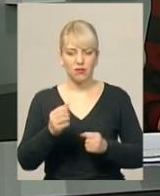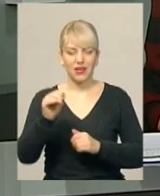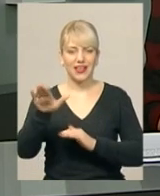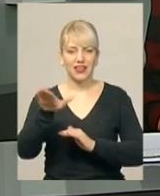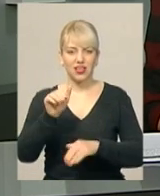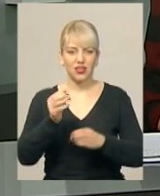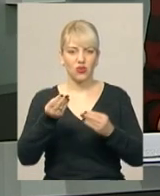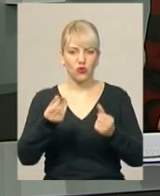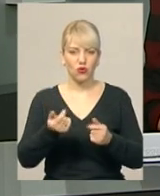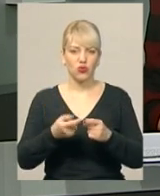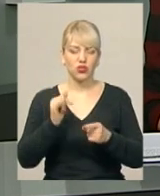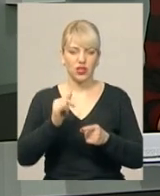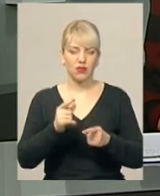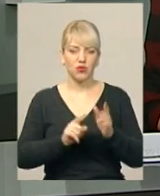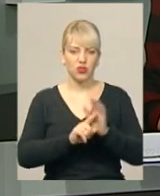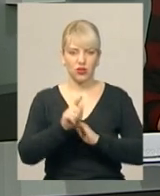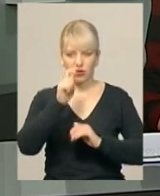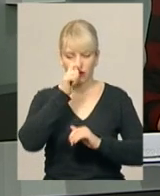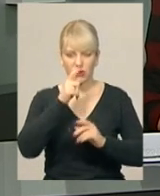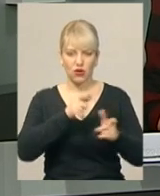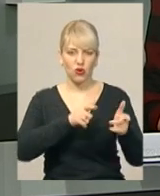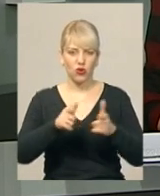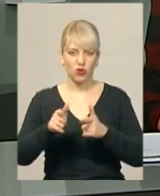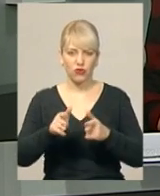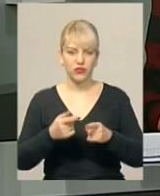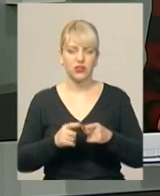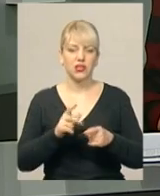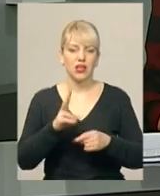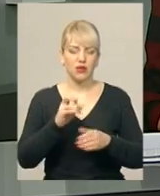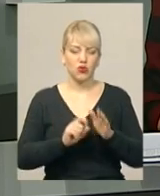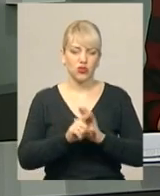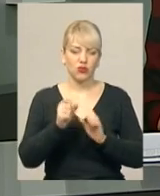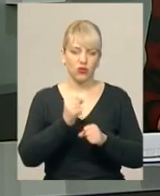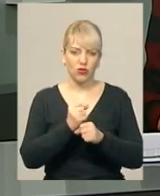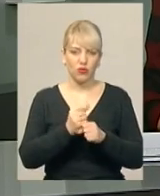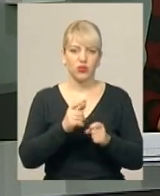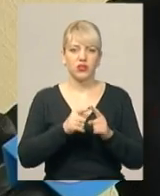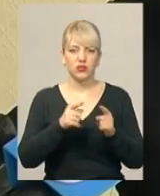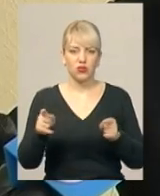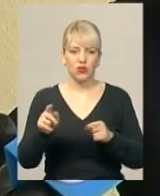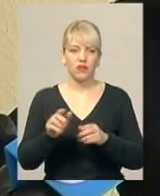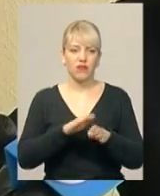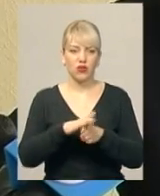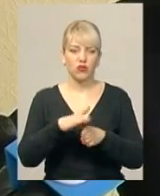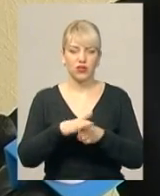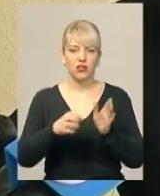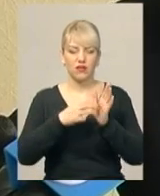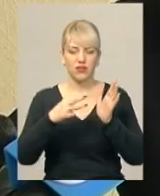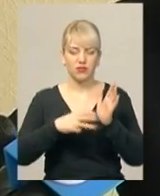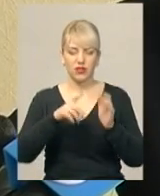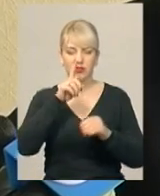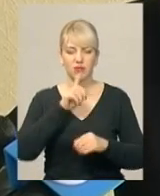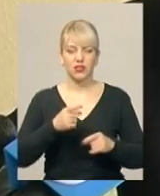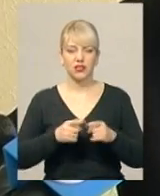продемонструвати готовність до початку робіт. Строк їх виконання – 18 місяців. Ця ділянка